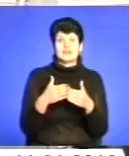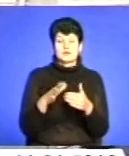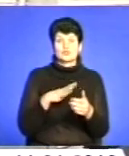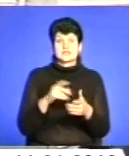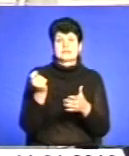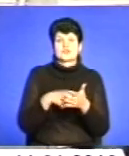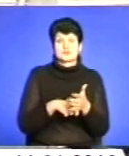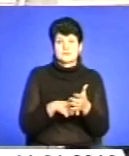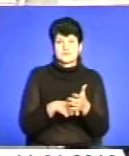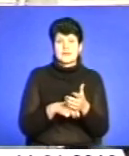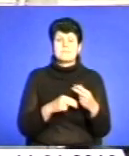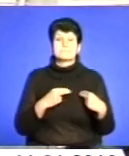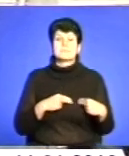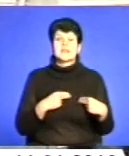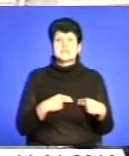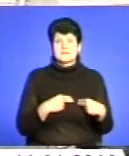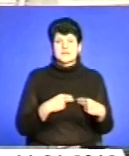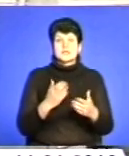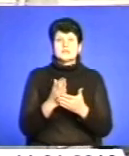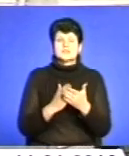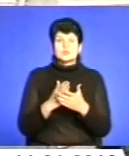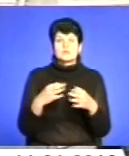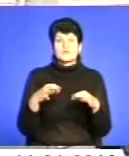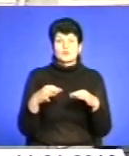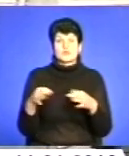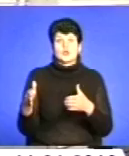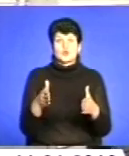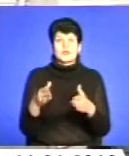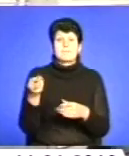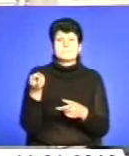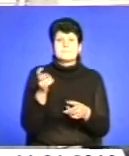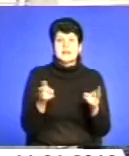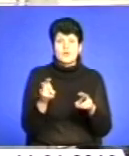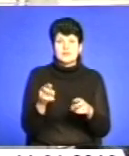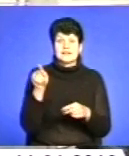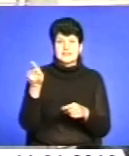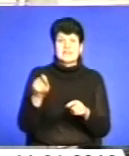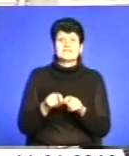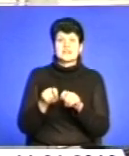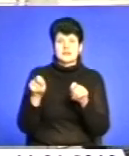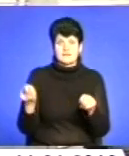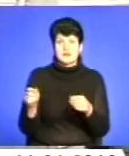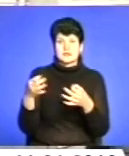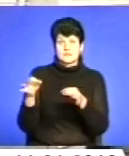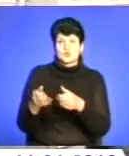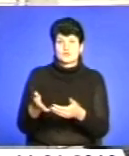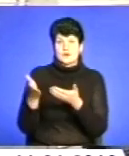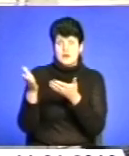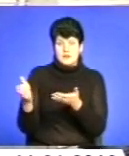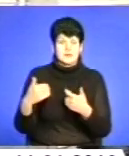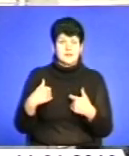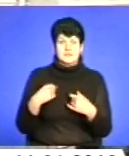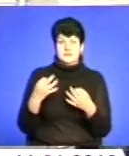зачинені. Працівники служби автомобільних доріг підходили, для них відкривали, їх запускали, нас не